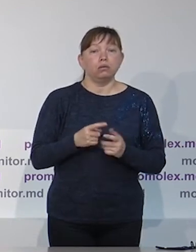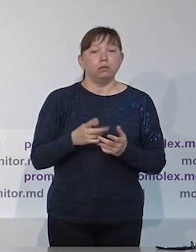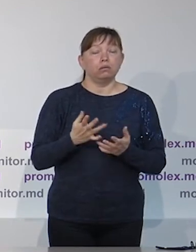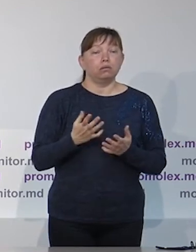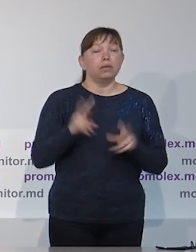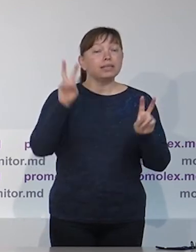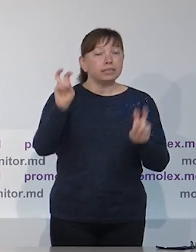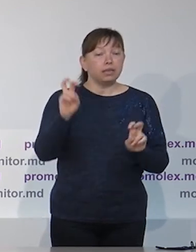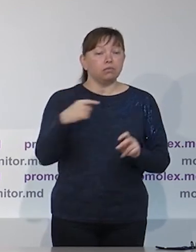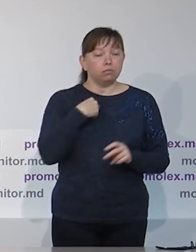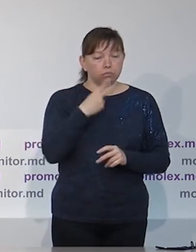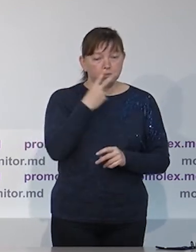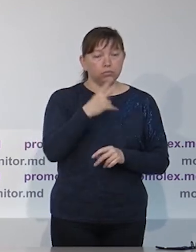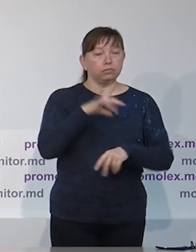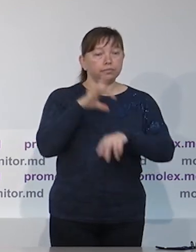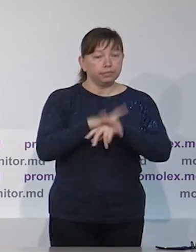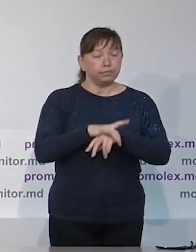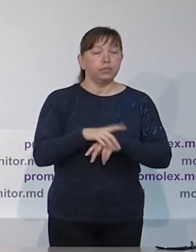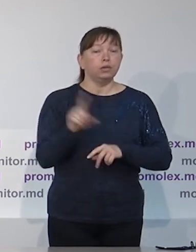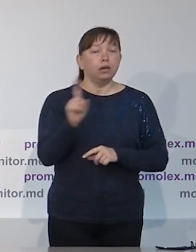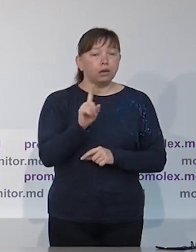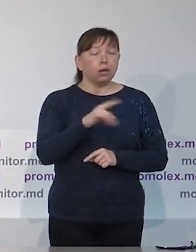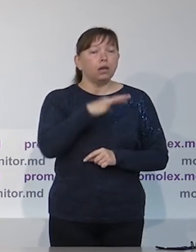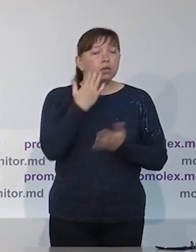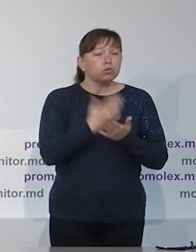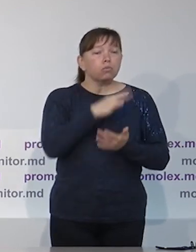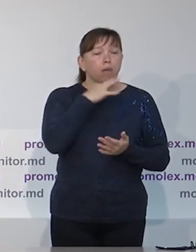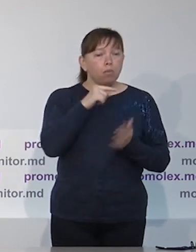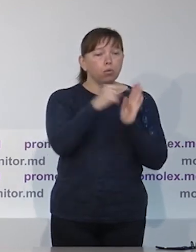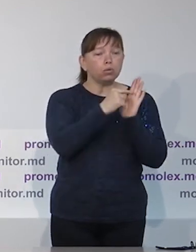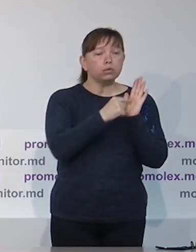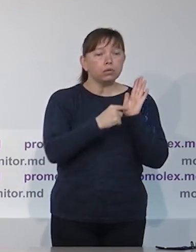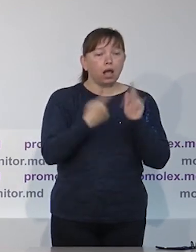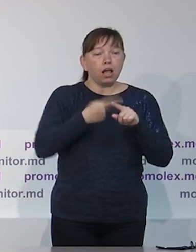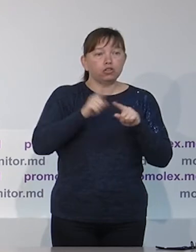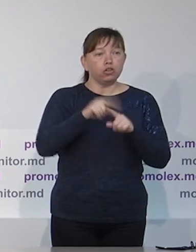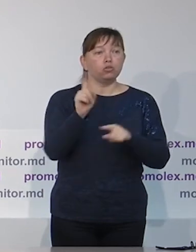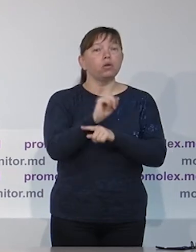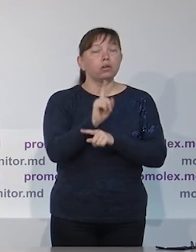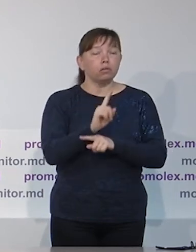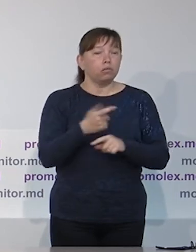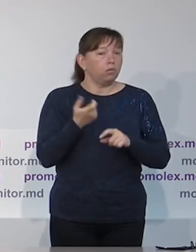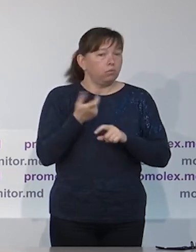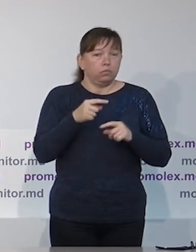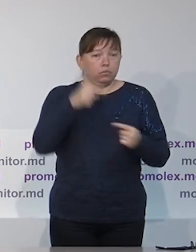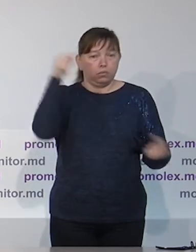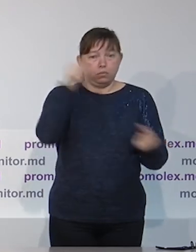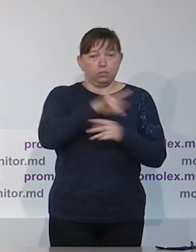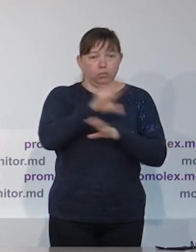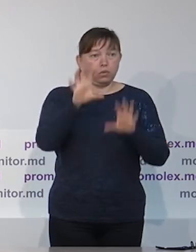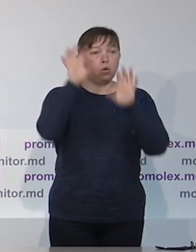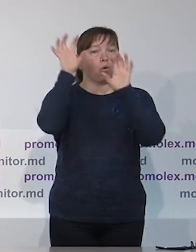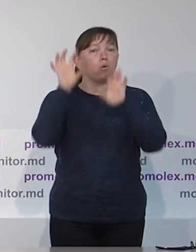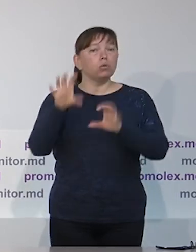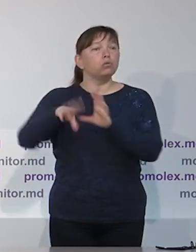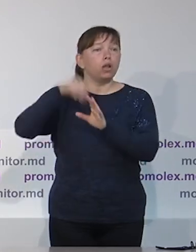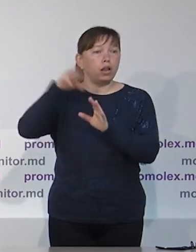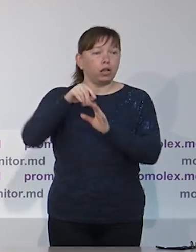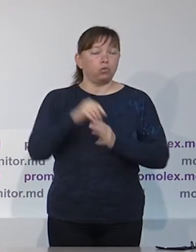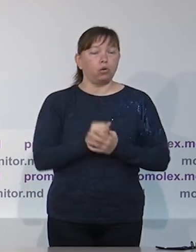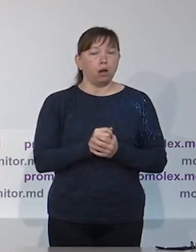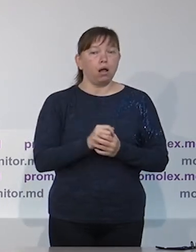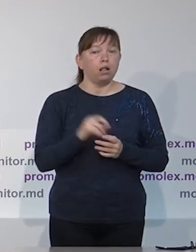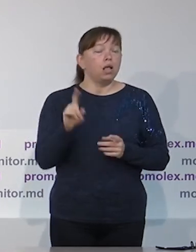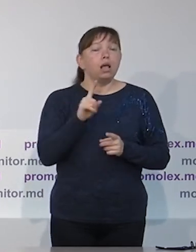кандидатов на должность депутата парламента Республики Молдаву. В этом смысле мы обратили внимание, что